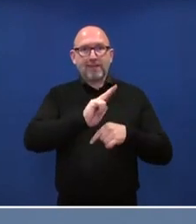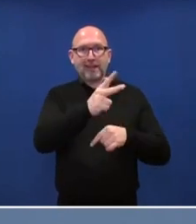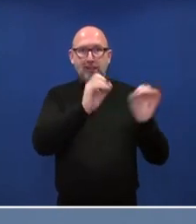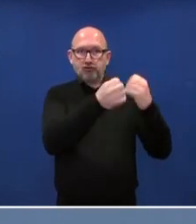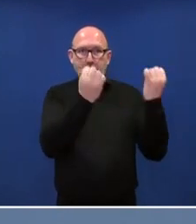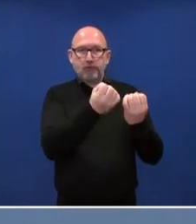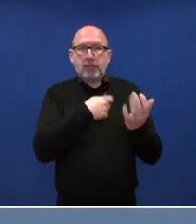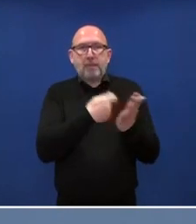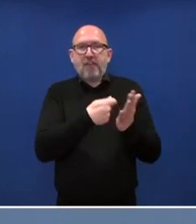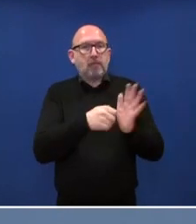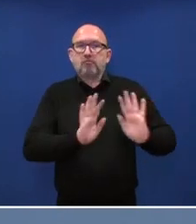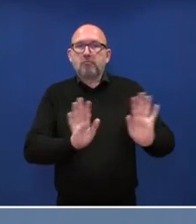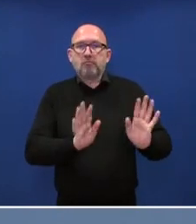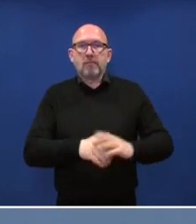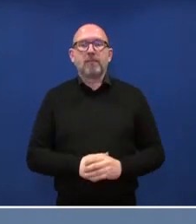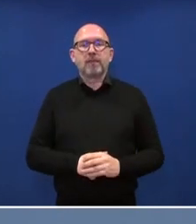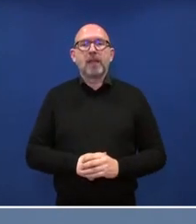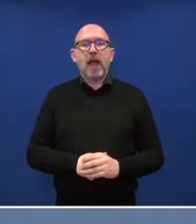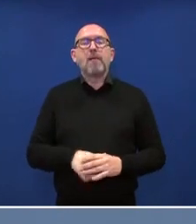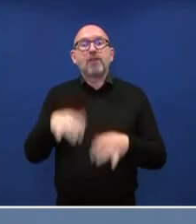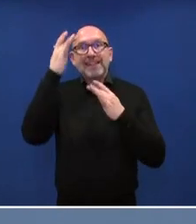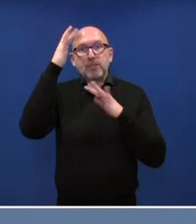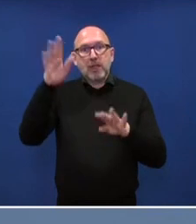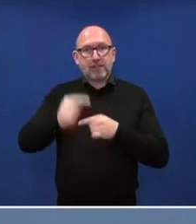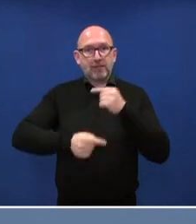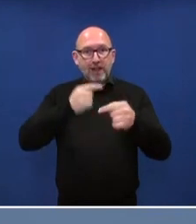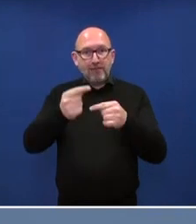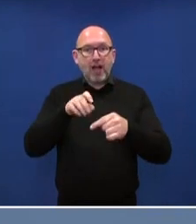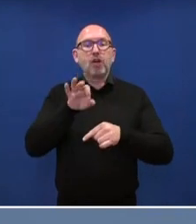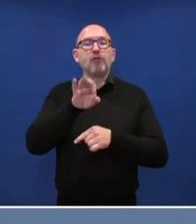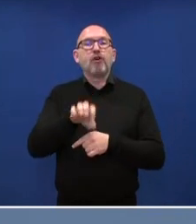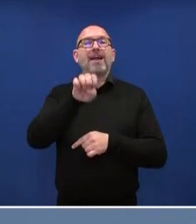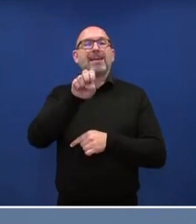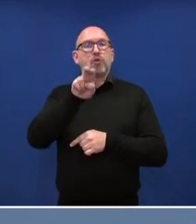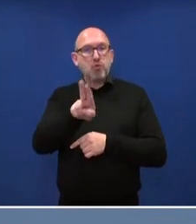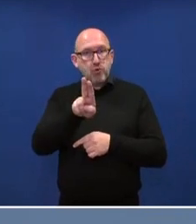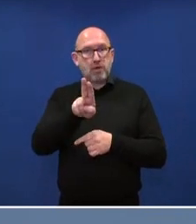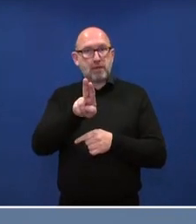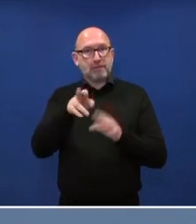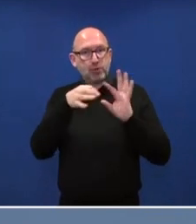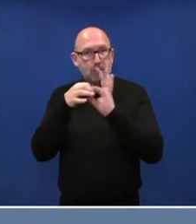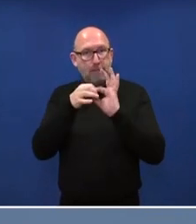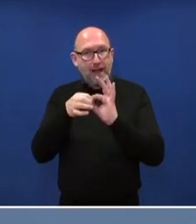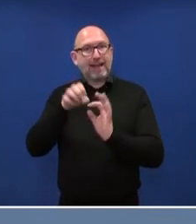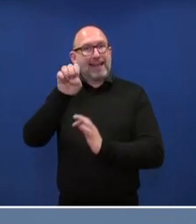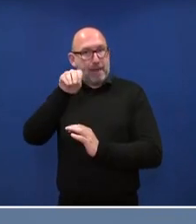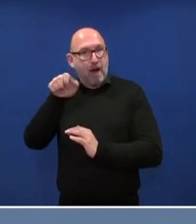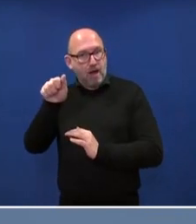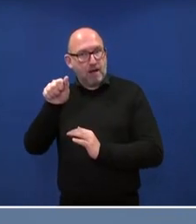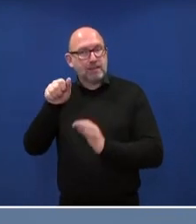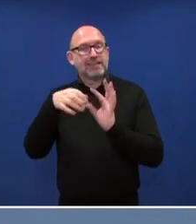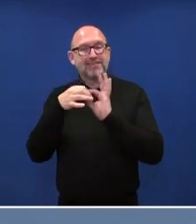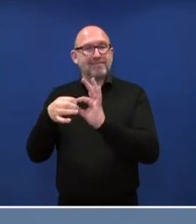bewerten. Ich würde nur gerne nochmal zu dem Zulassungsverfahren für die EU über die EMA sagen, dass